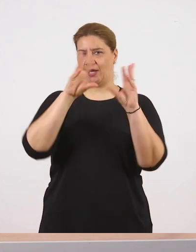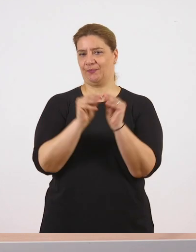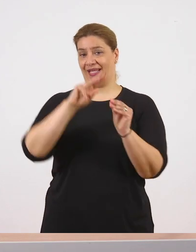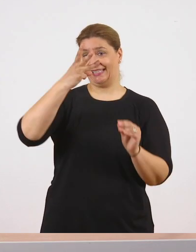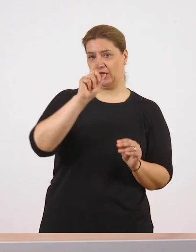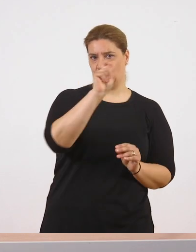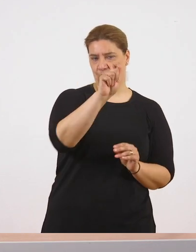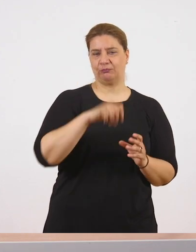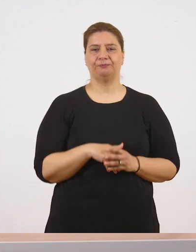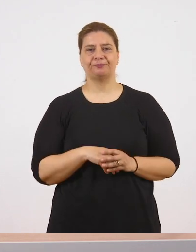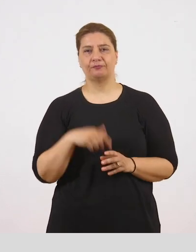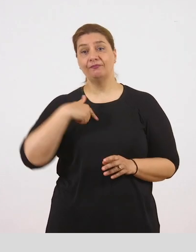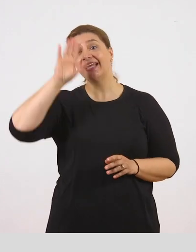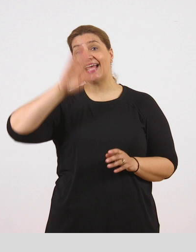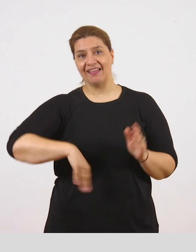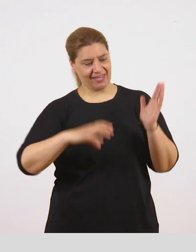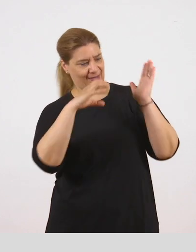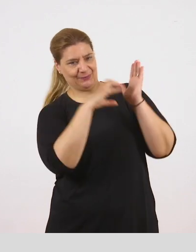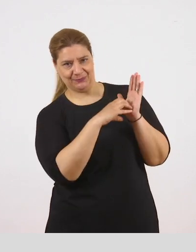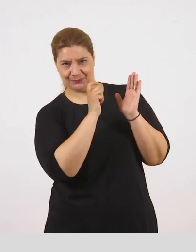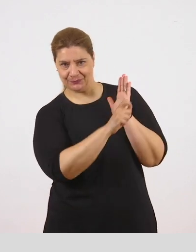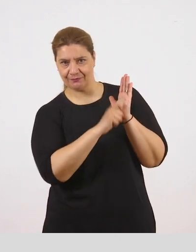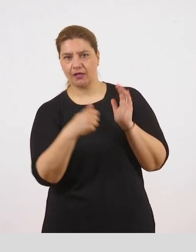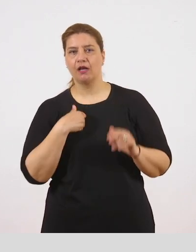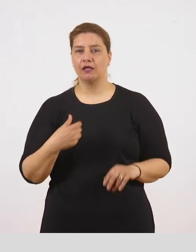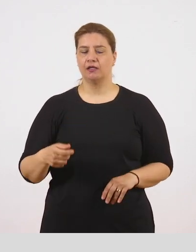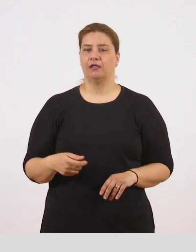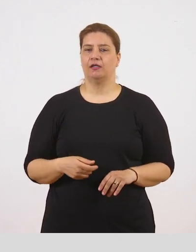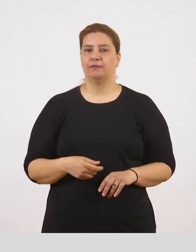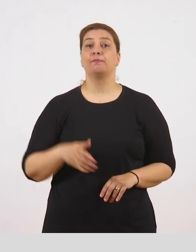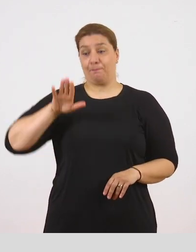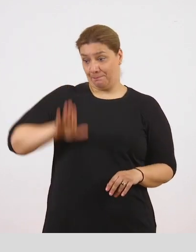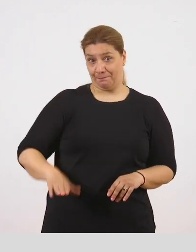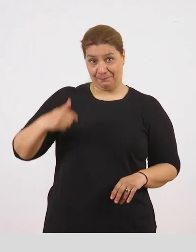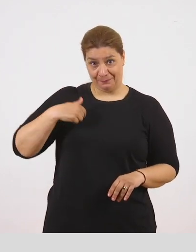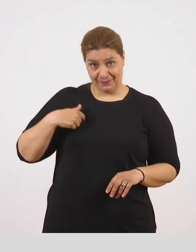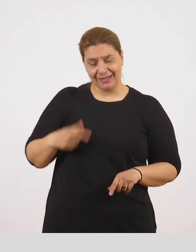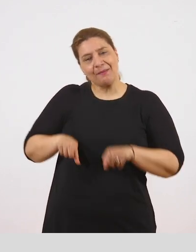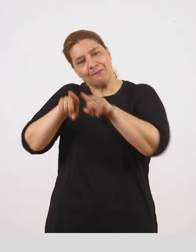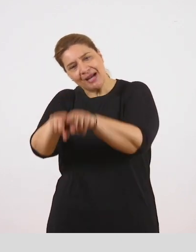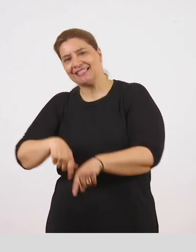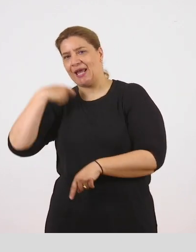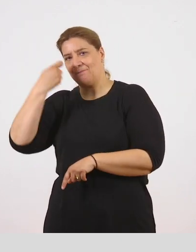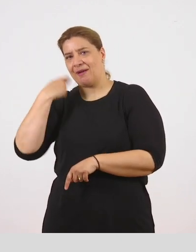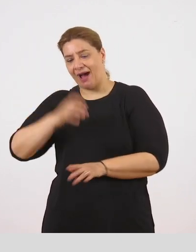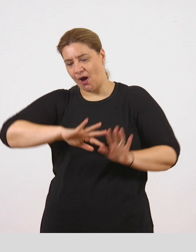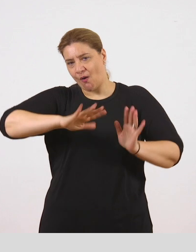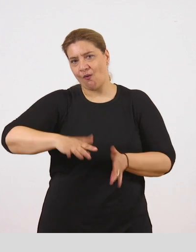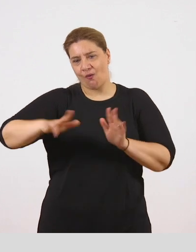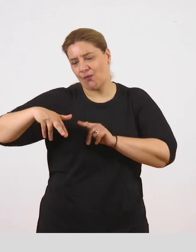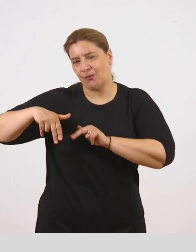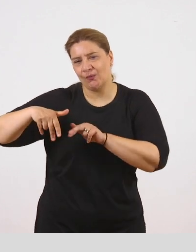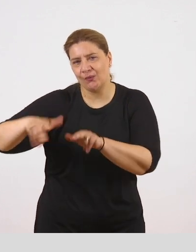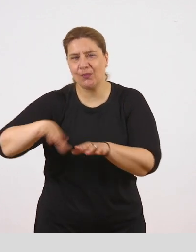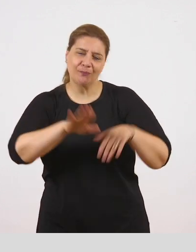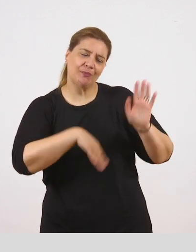Και φτάνουμε στην τελευταία παράγραφο. Μικρή πήγαινα κι εγώ μαζί της. Μου άρεσε να τσαλαβουτάω στην παραλία, να σκαρφαλώνω